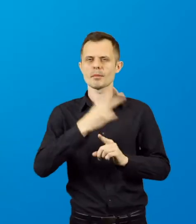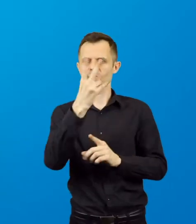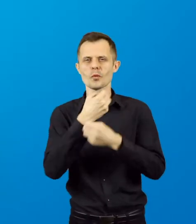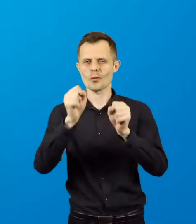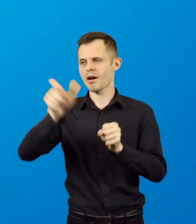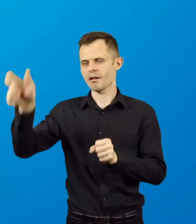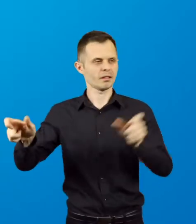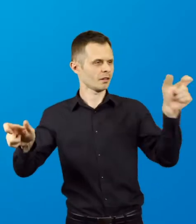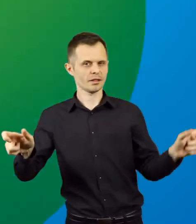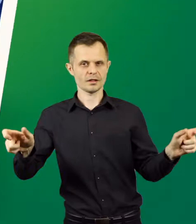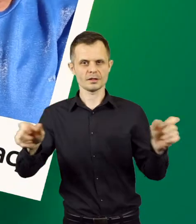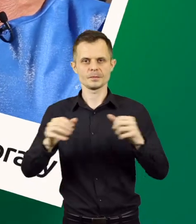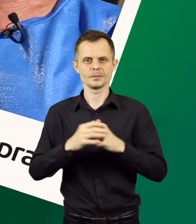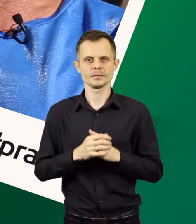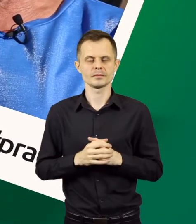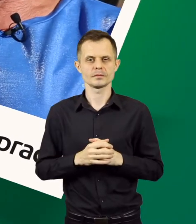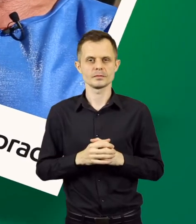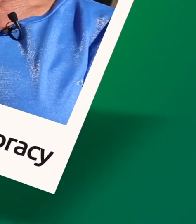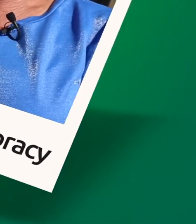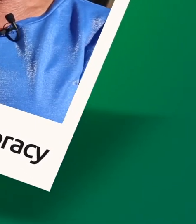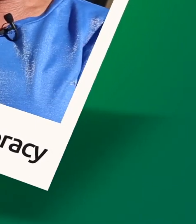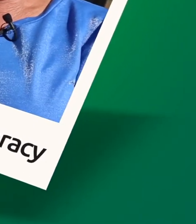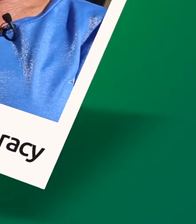poprawka, tym razem to bohater i bohaterka.